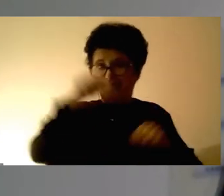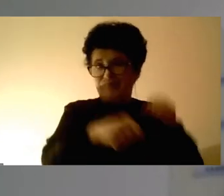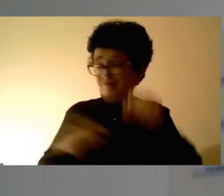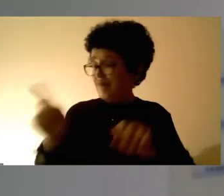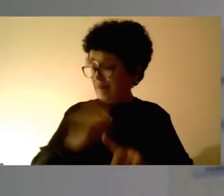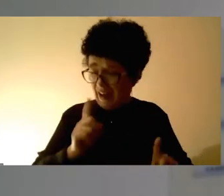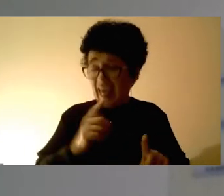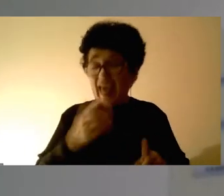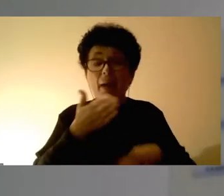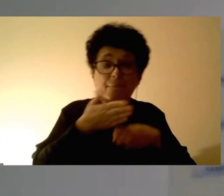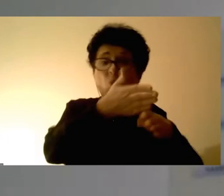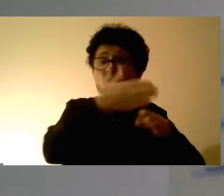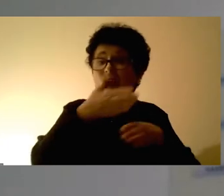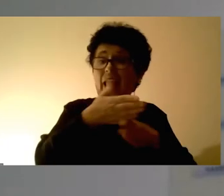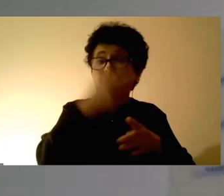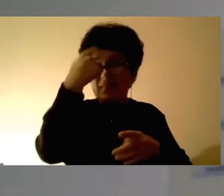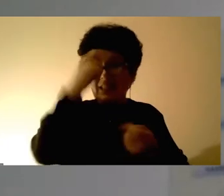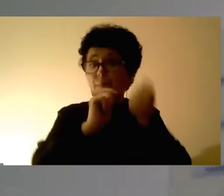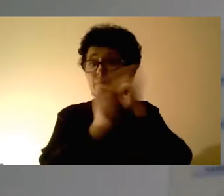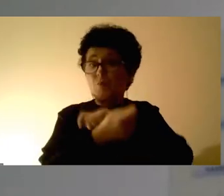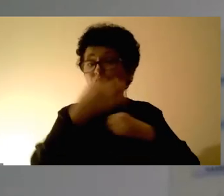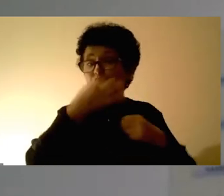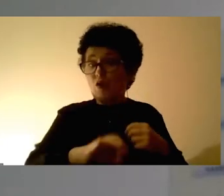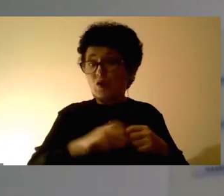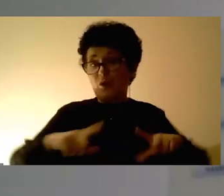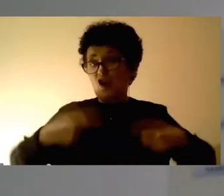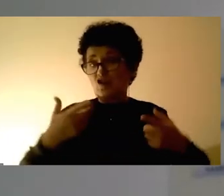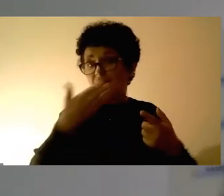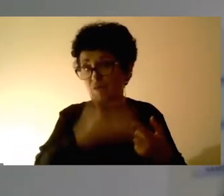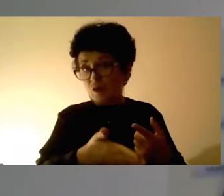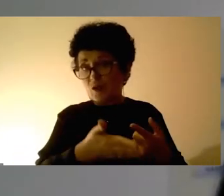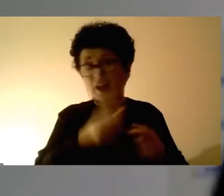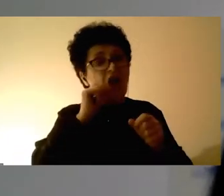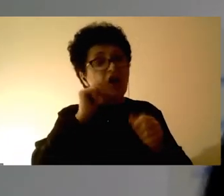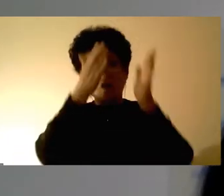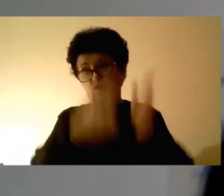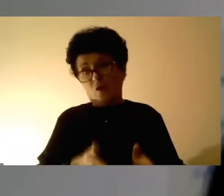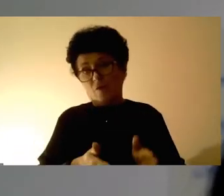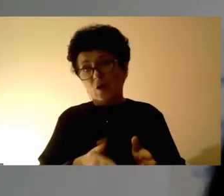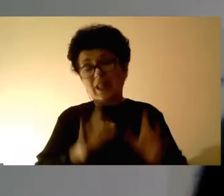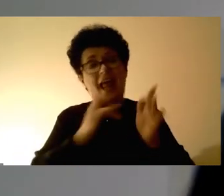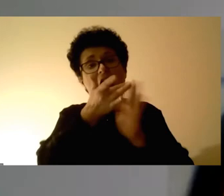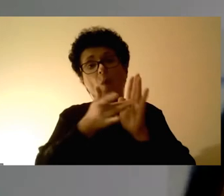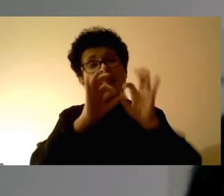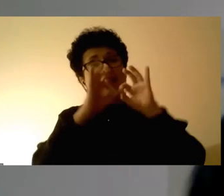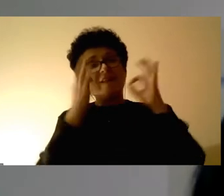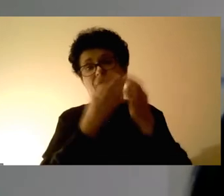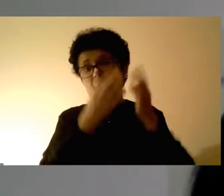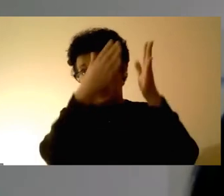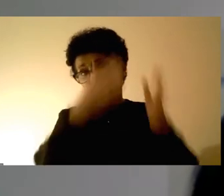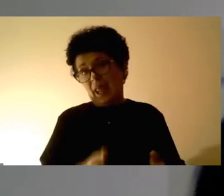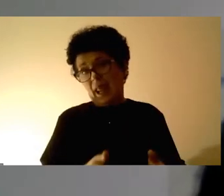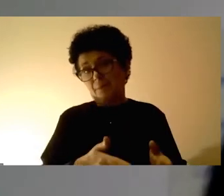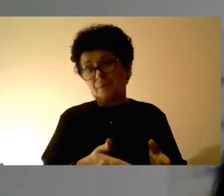допринесуваме да сме дел од подобрување на квалитетот на живење, на клиентот, на целото семейство, па и да